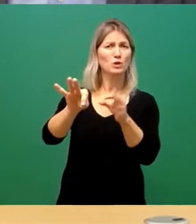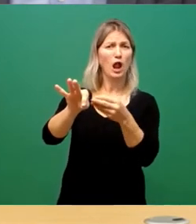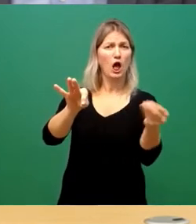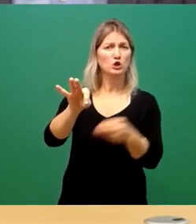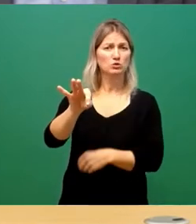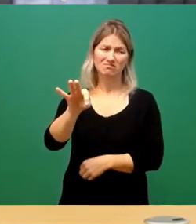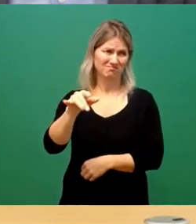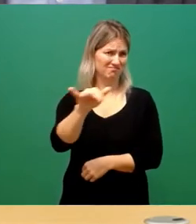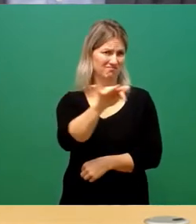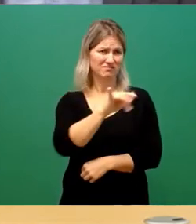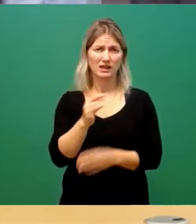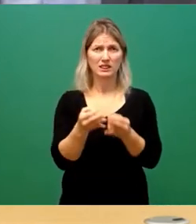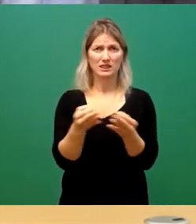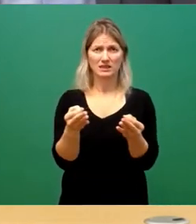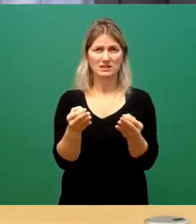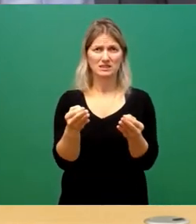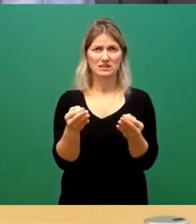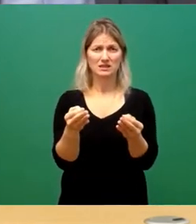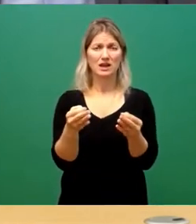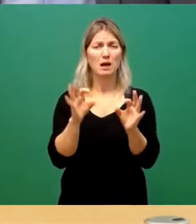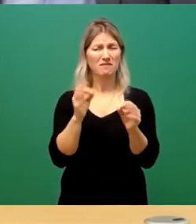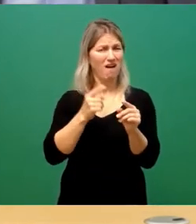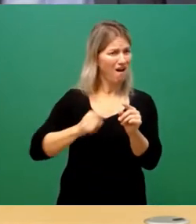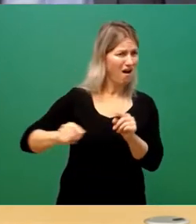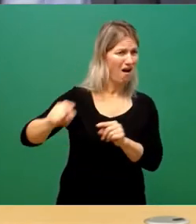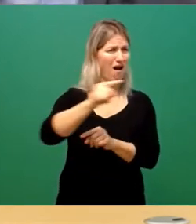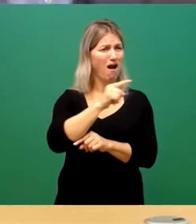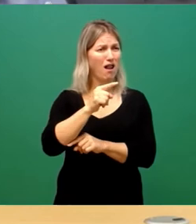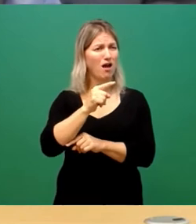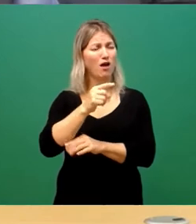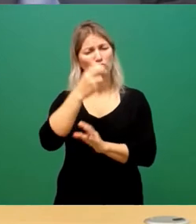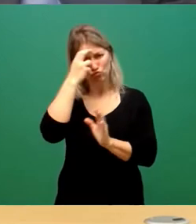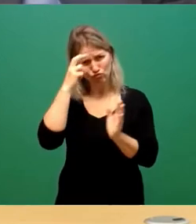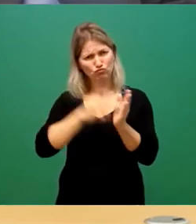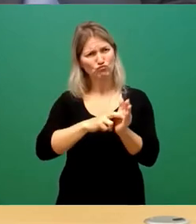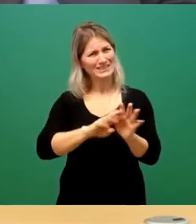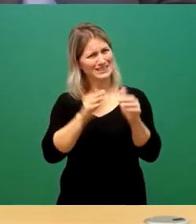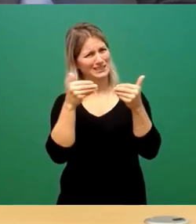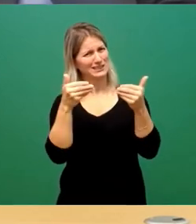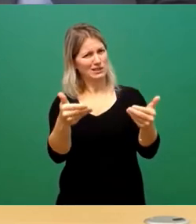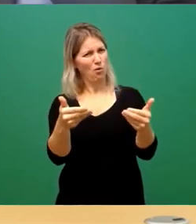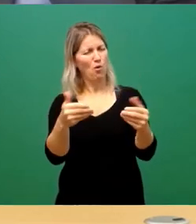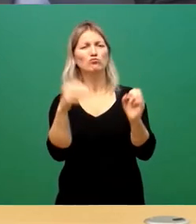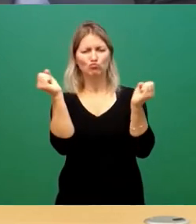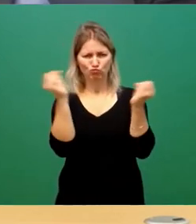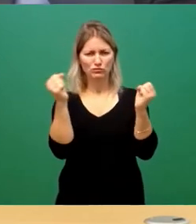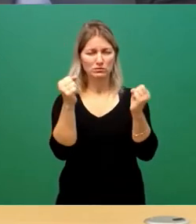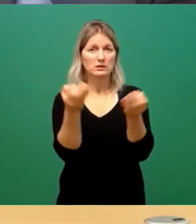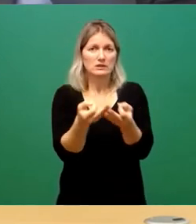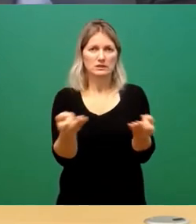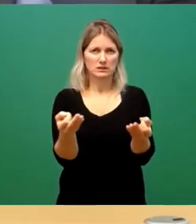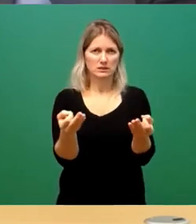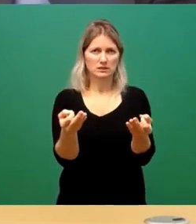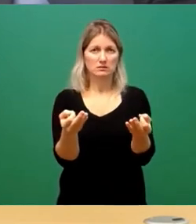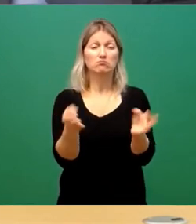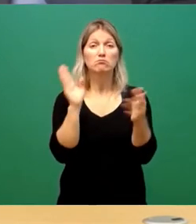alle Beteiligten sagen, ja, dem stimmen wir zu. Das können wir natürlich noch über viele, viele